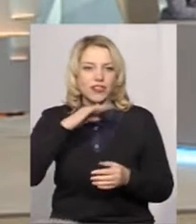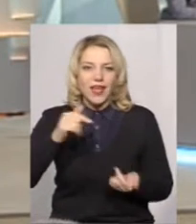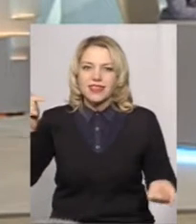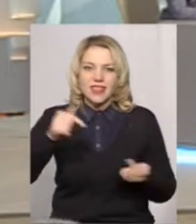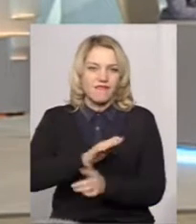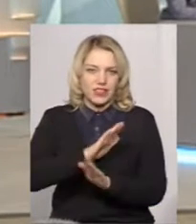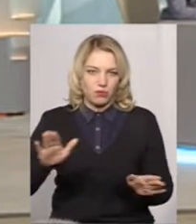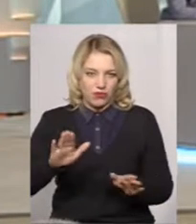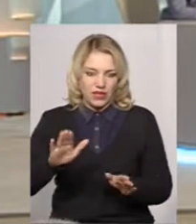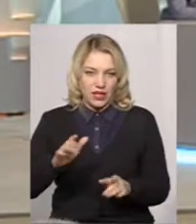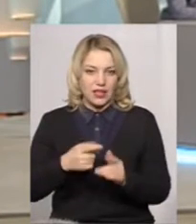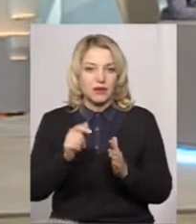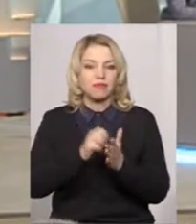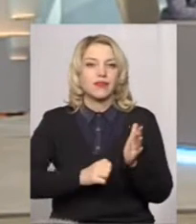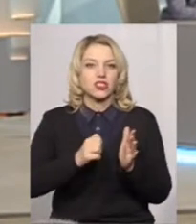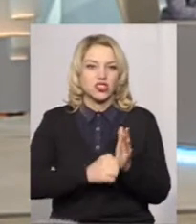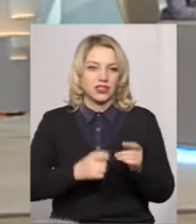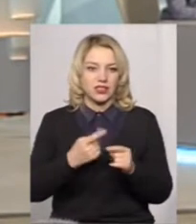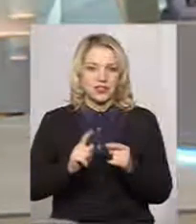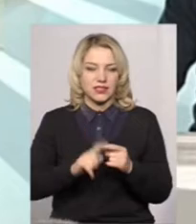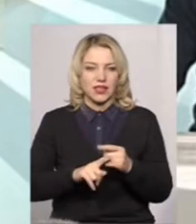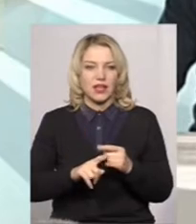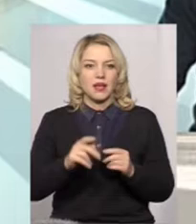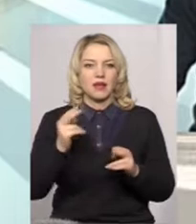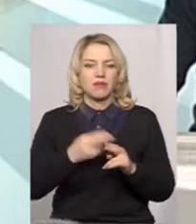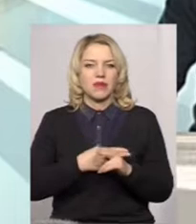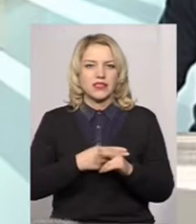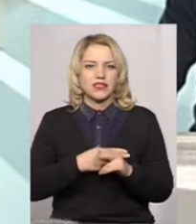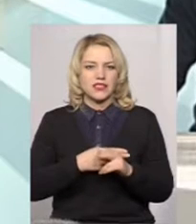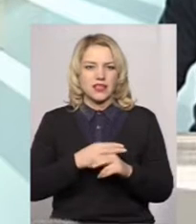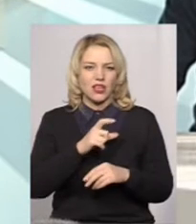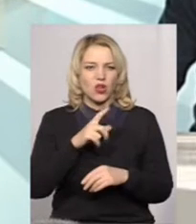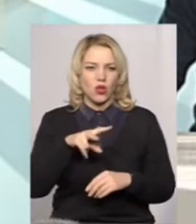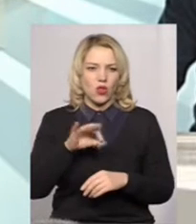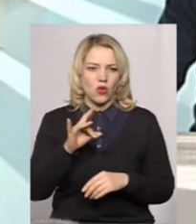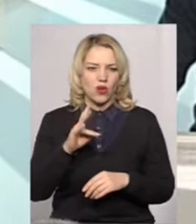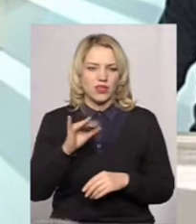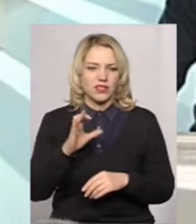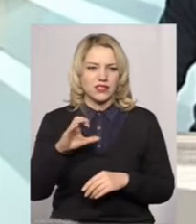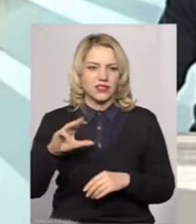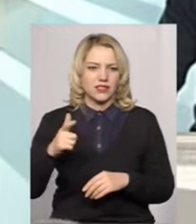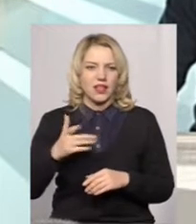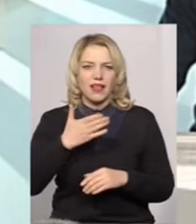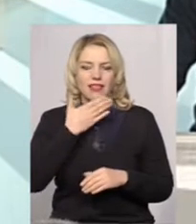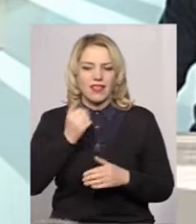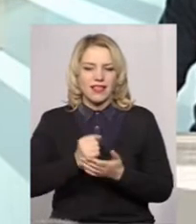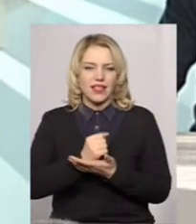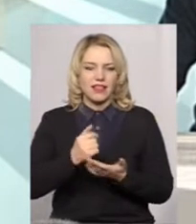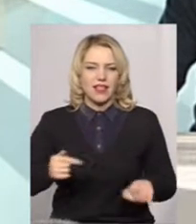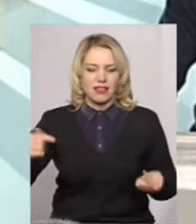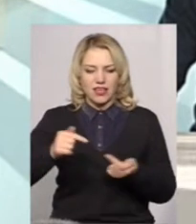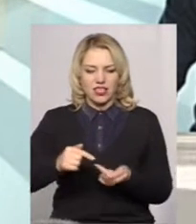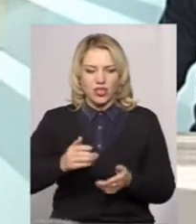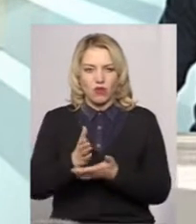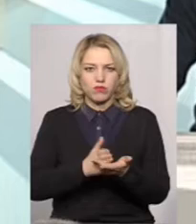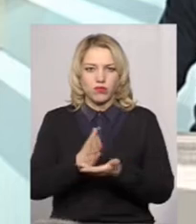от причина цьому, перше – це безхозність. Ось тільки що колега говорив, неналежне обслуговування отих